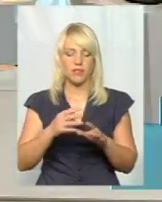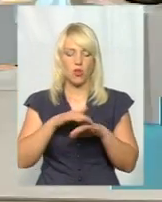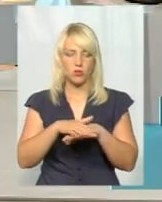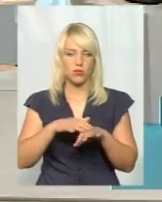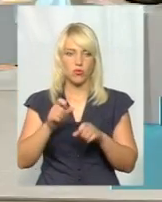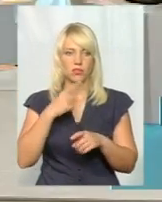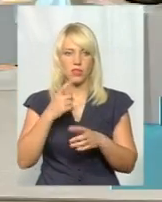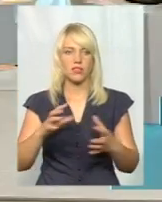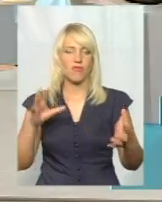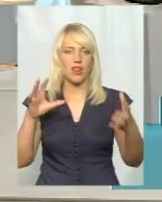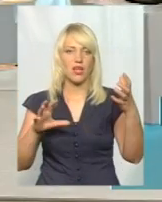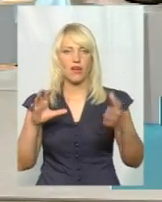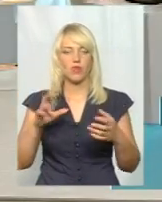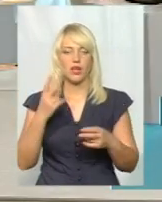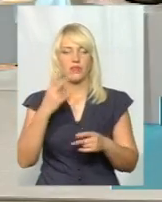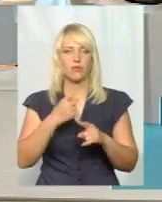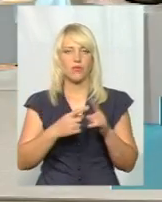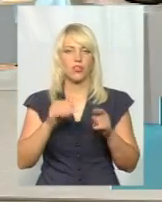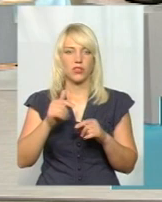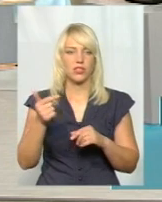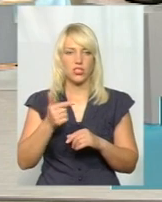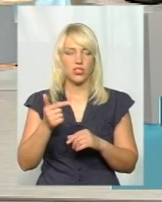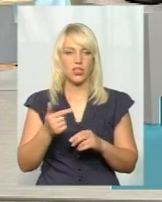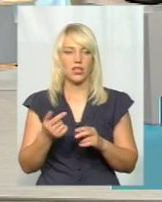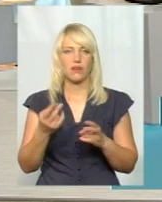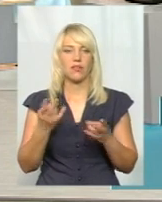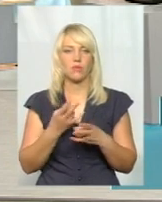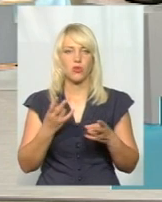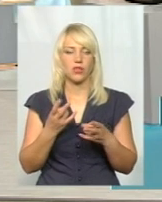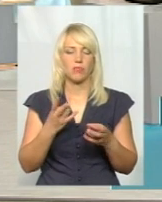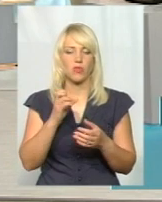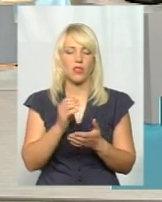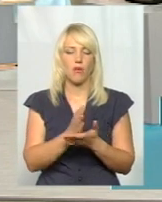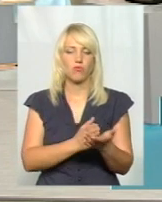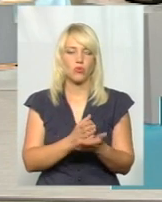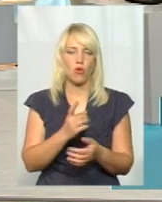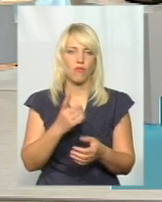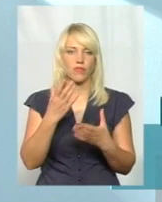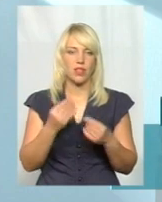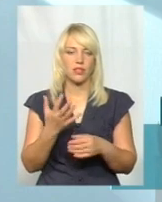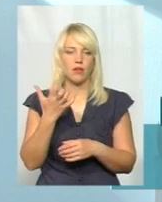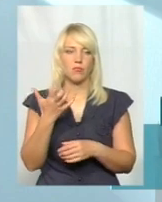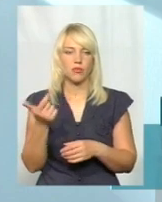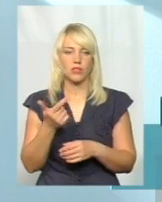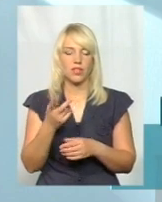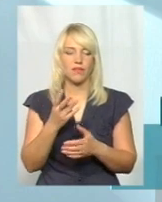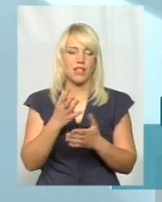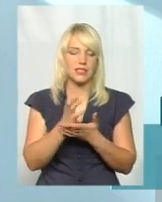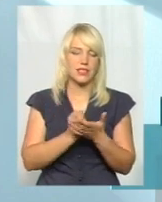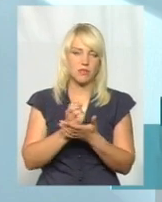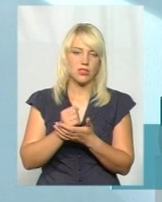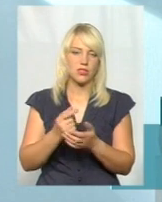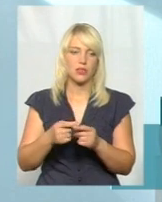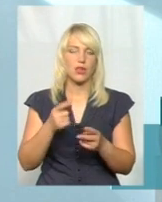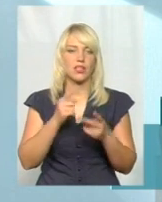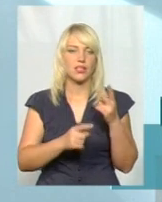Великий автобус за своє, скажу, 2,5 тисячі гривень, тобто 100 літрів потрібно на обслуговування в день. 500 гривень на якісь запчастини – маєте 3 тисячі